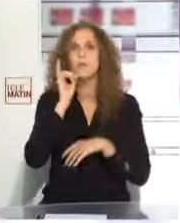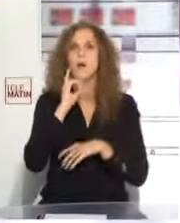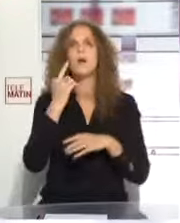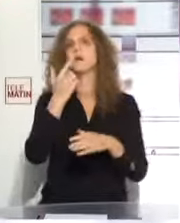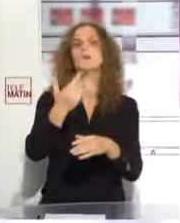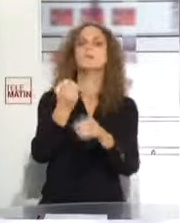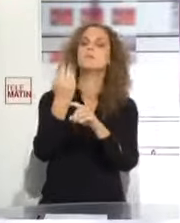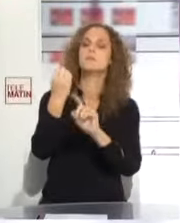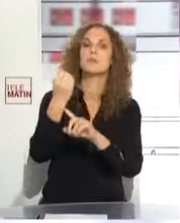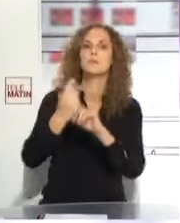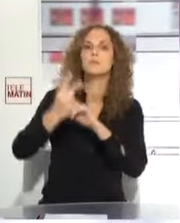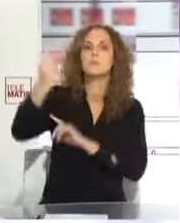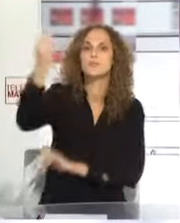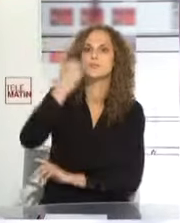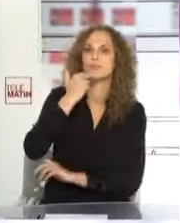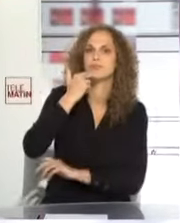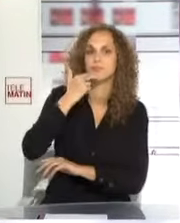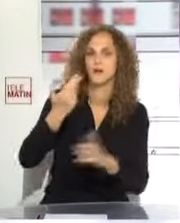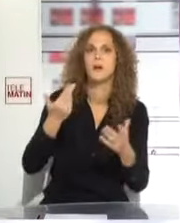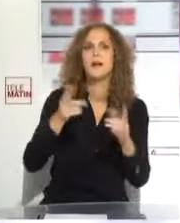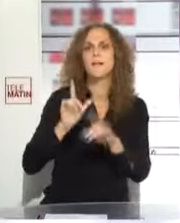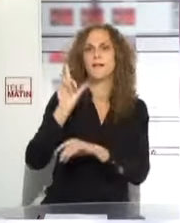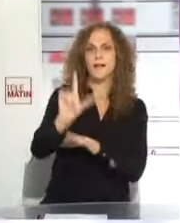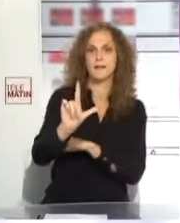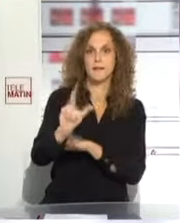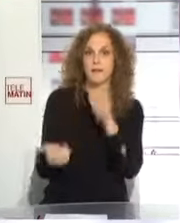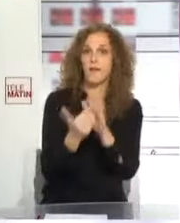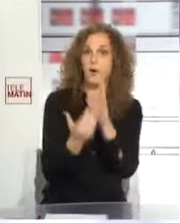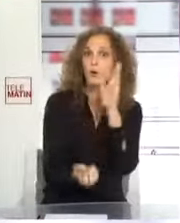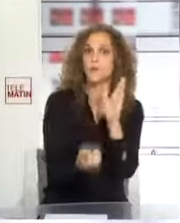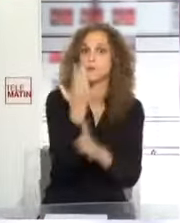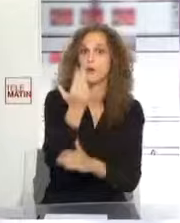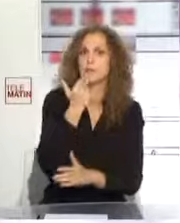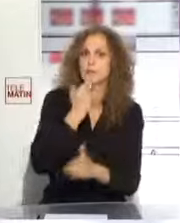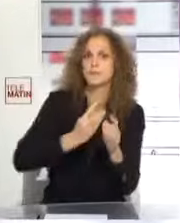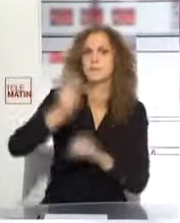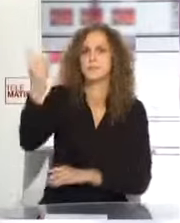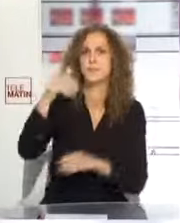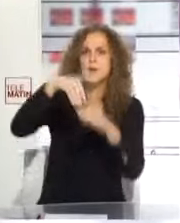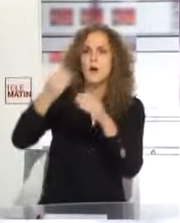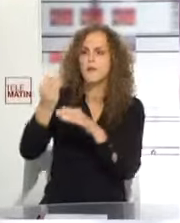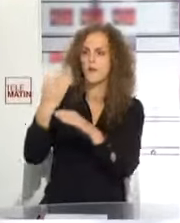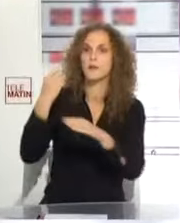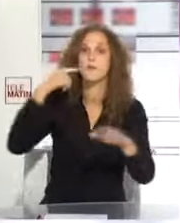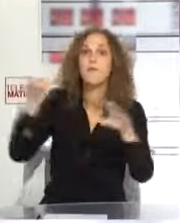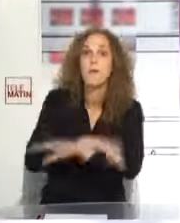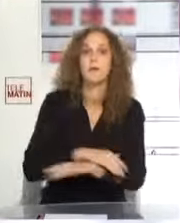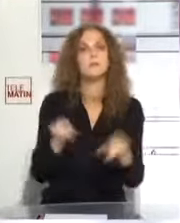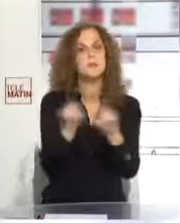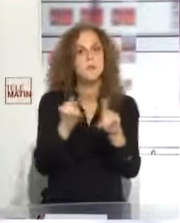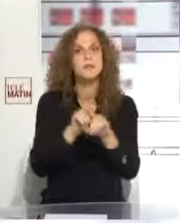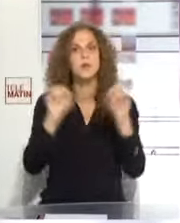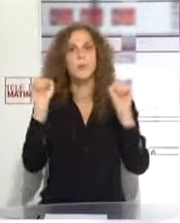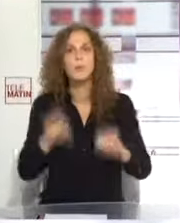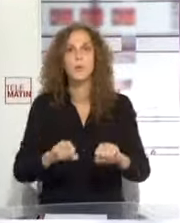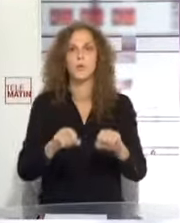capable de relever les excès de vitesse dans les deux sens. Dans le radar mobile de nouvelle génération, on a une antenne radar qui se trouve derrière la plaque d'immatriculation